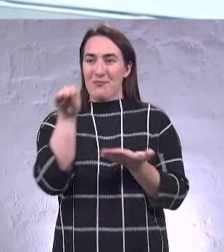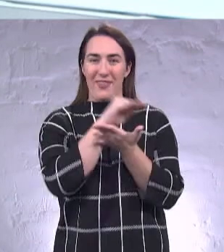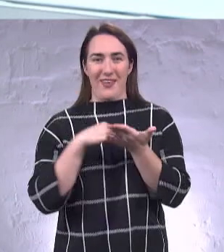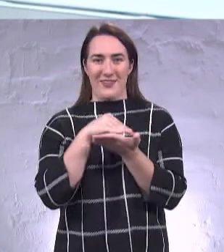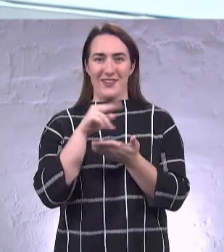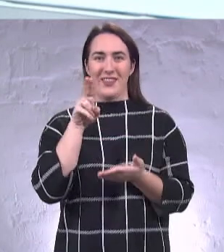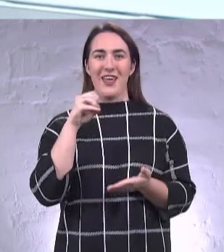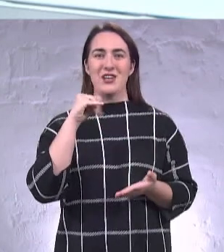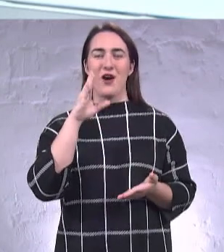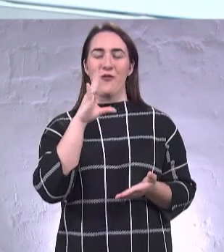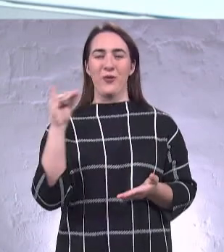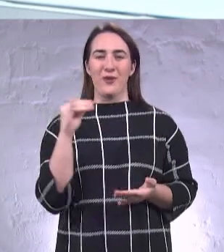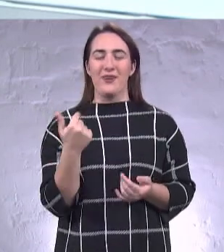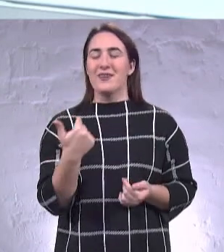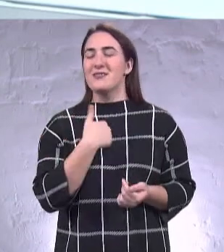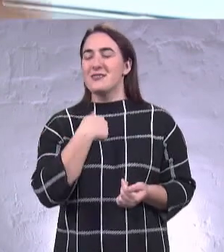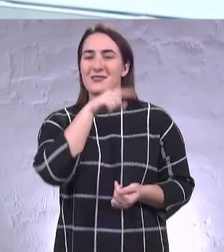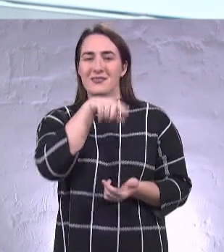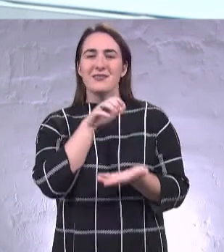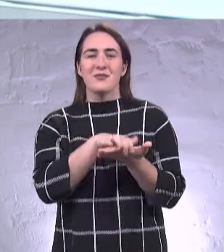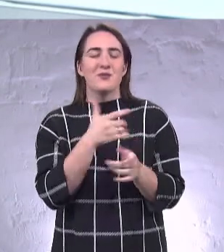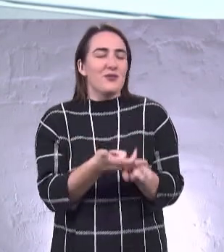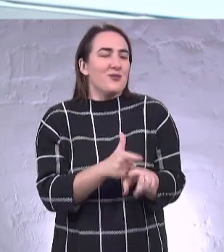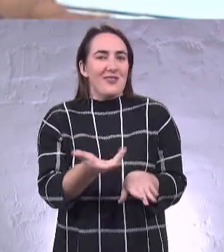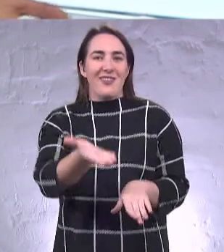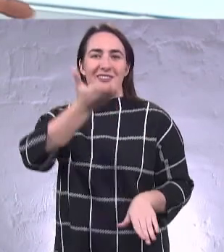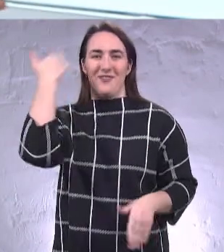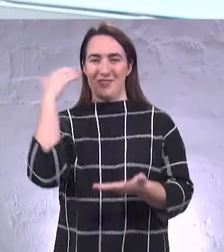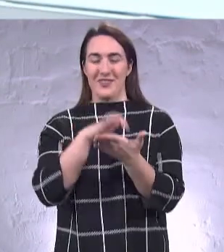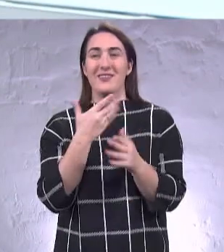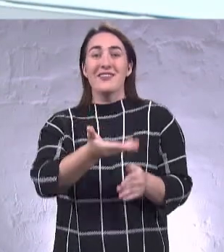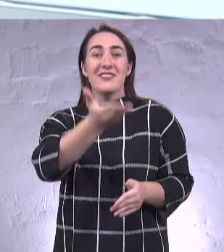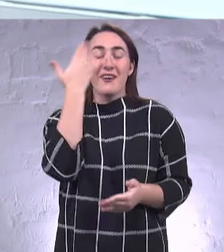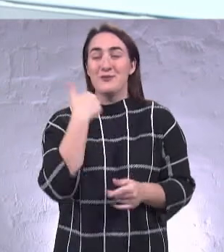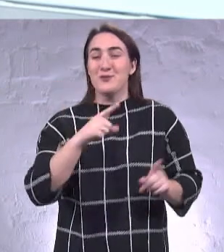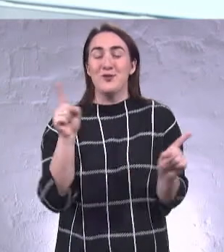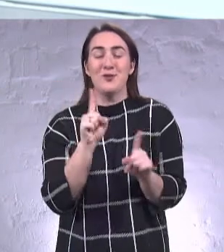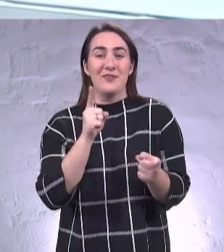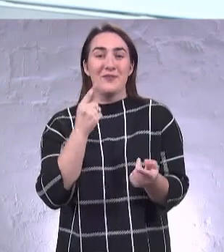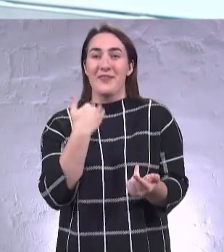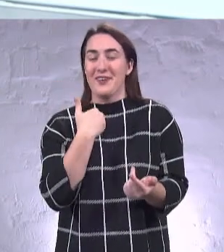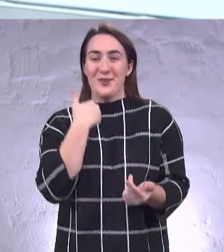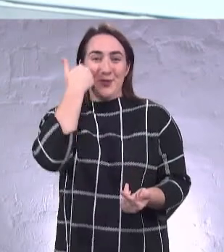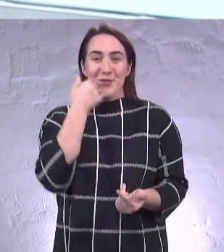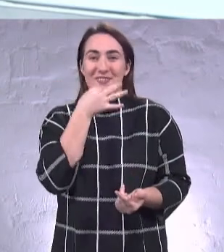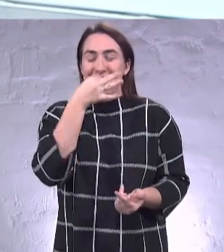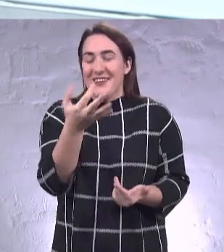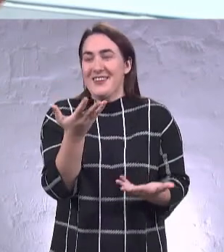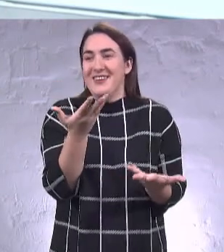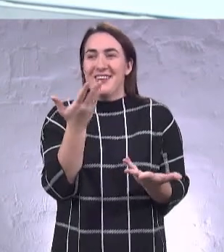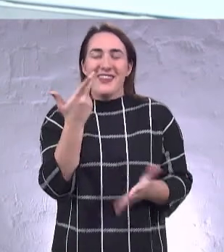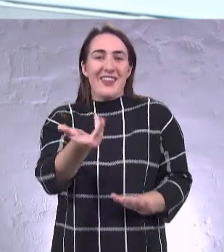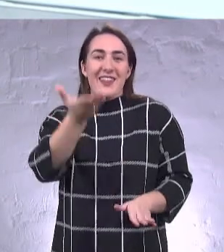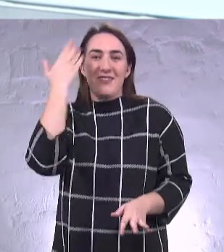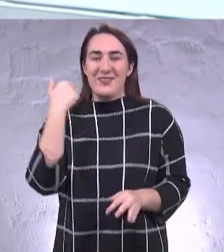ми взагалі, ми знайомі з цією людиною дуже-дуже давно. Настільки давно, що навіть, мабуть, соромно казати, як, наскільки давно. І